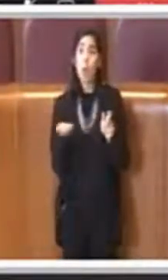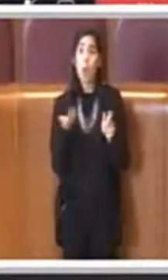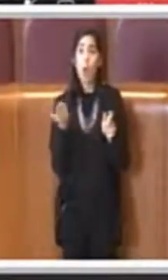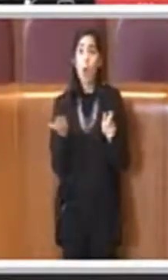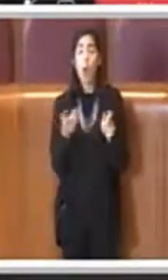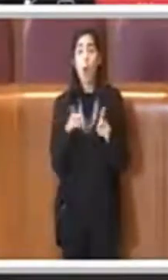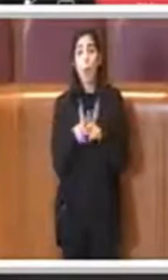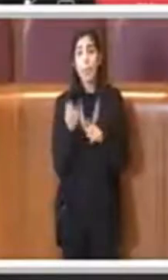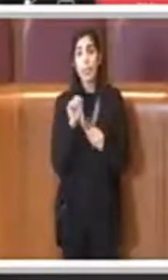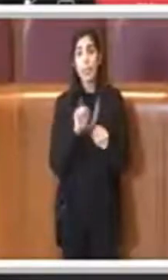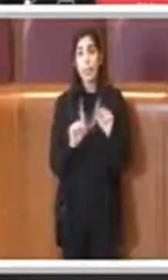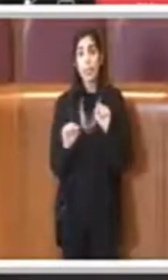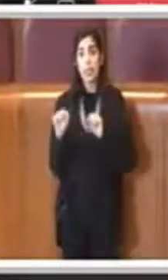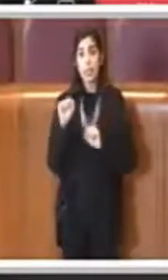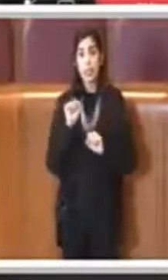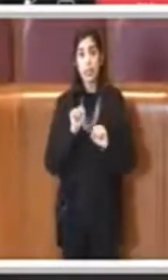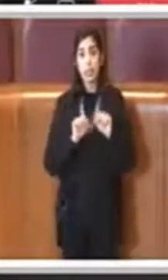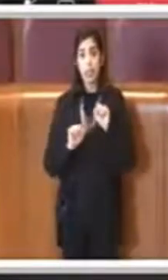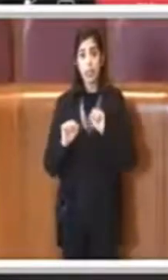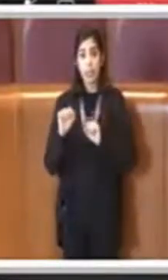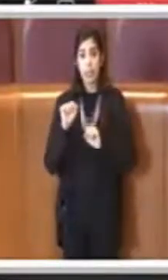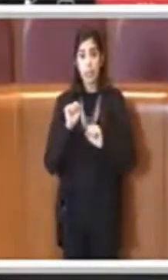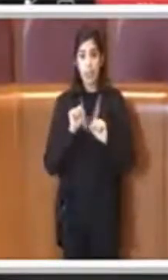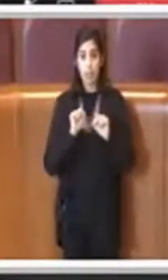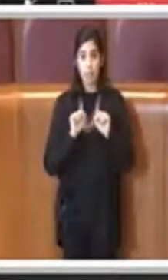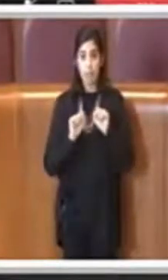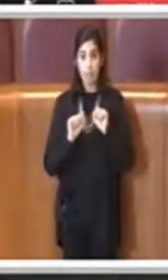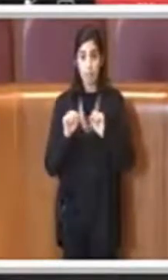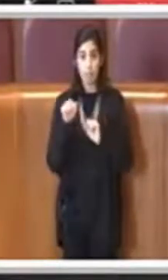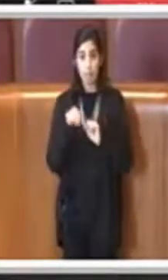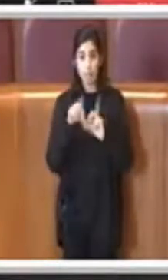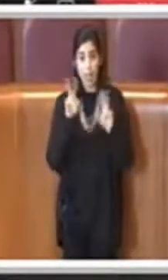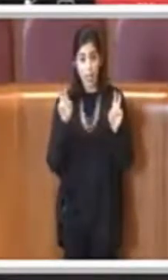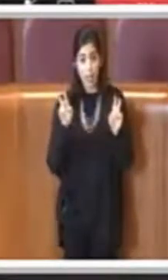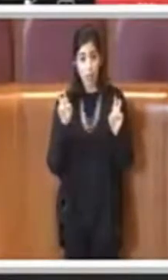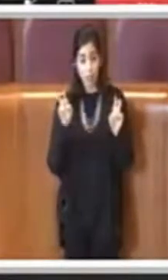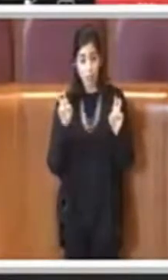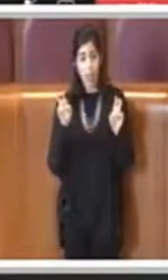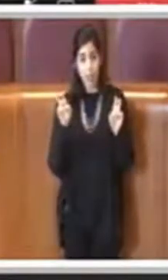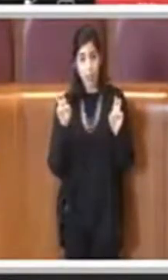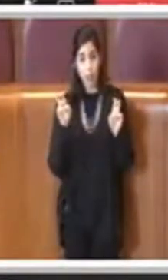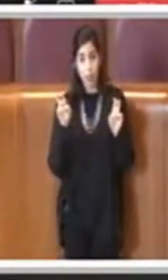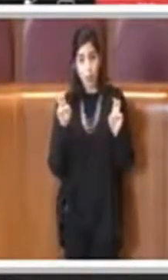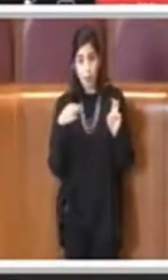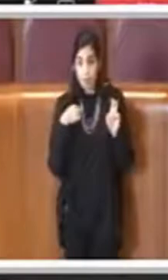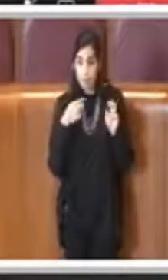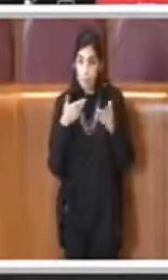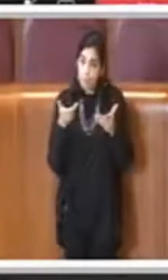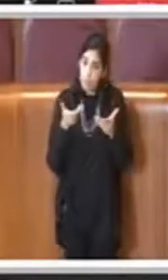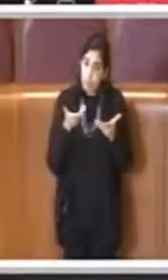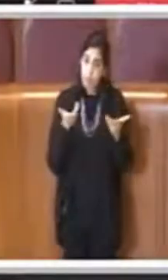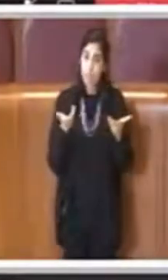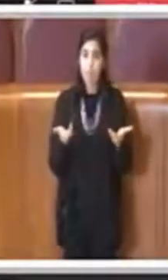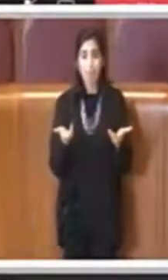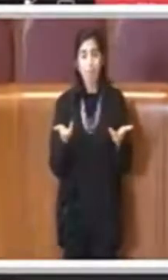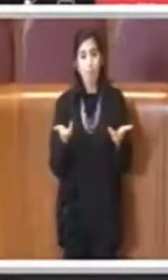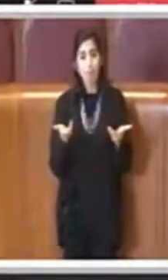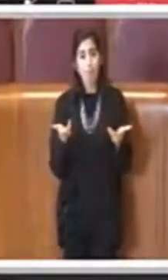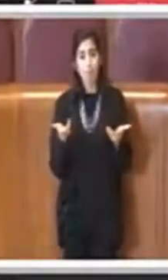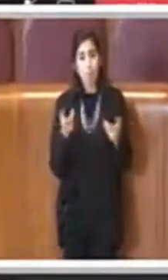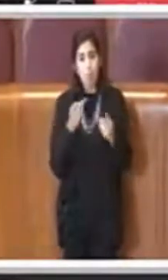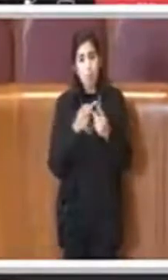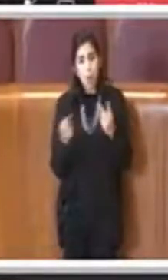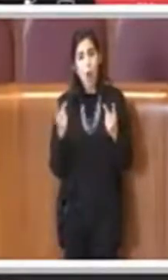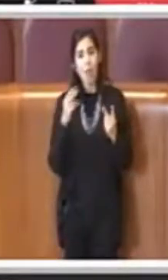ressie su questo tema a volersi